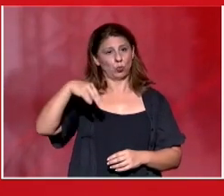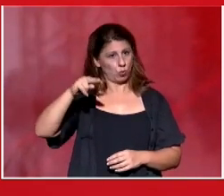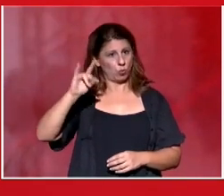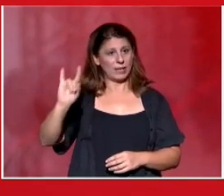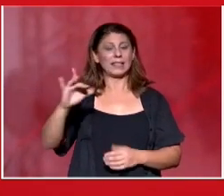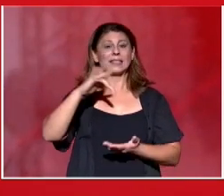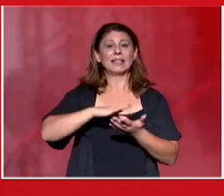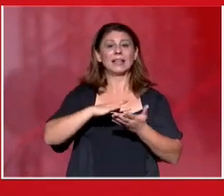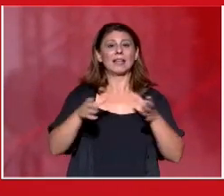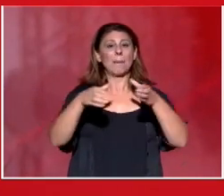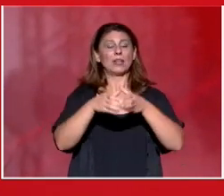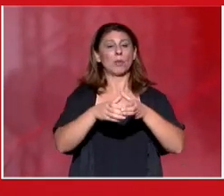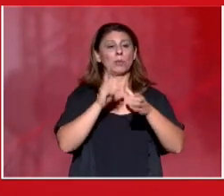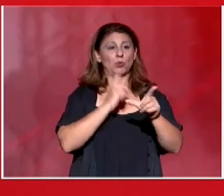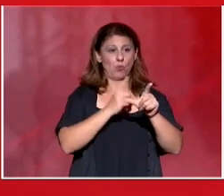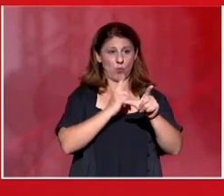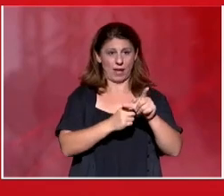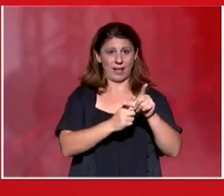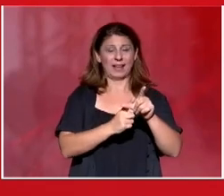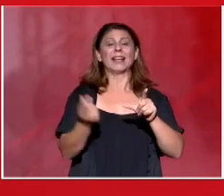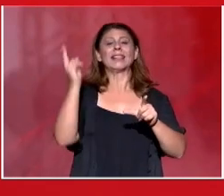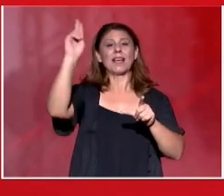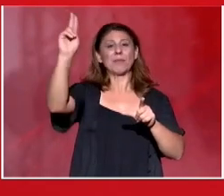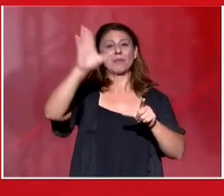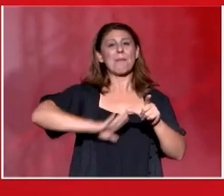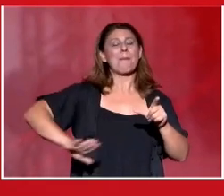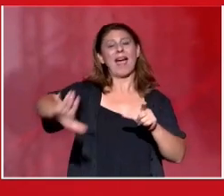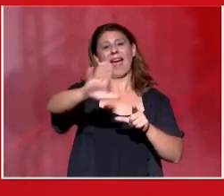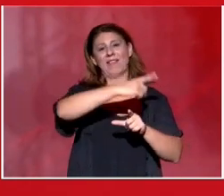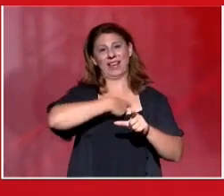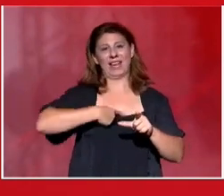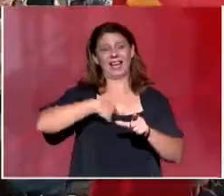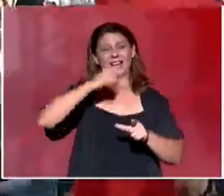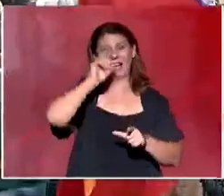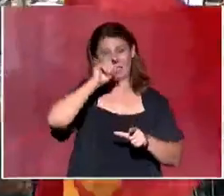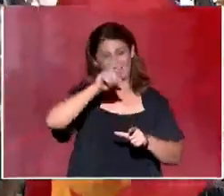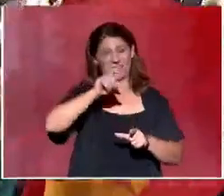Κεντρικής Επιτροπής του ΚΚΕ και υποψήφιο Περιφερειάρχη Αττικής με τη Λαϊκή Συσπύρωση.